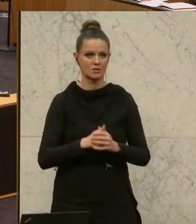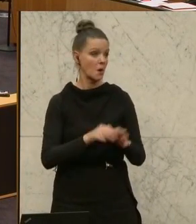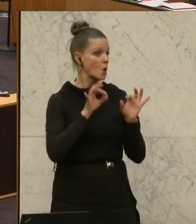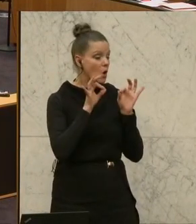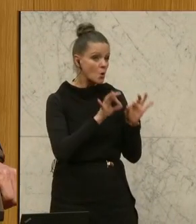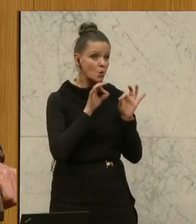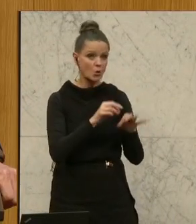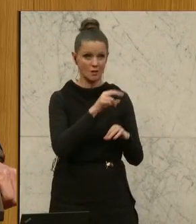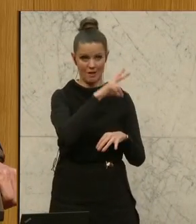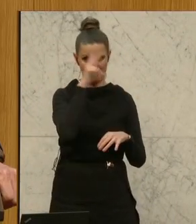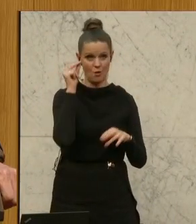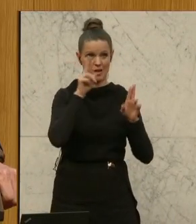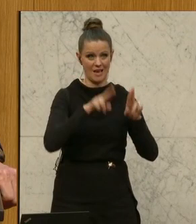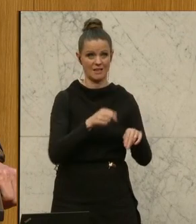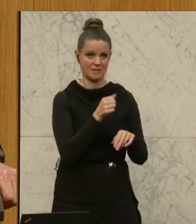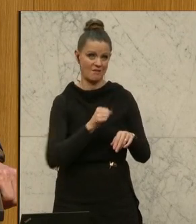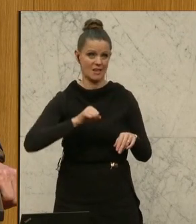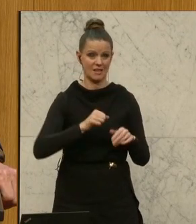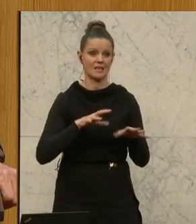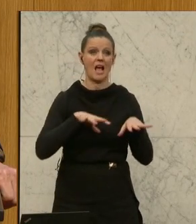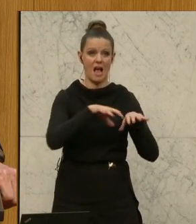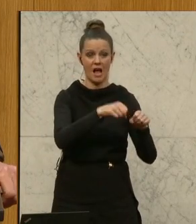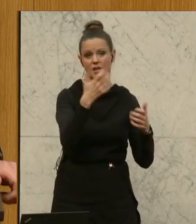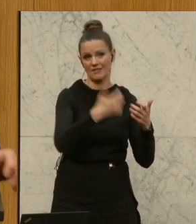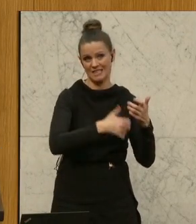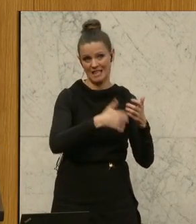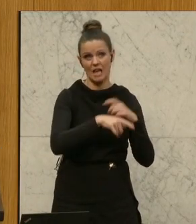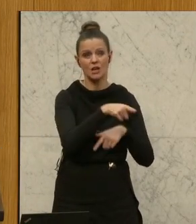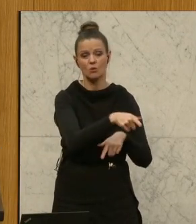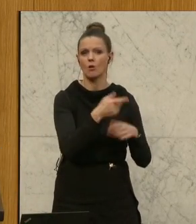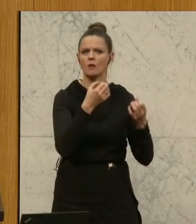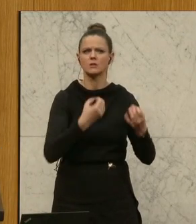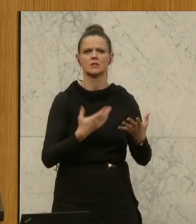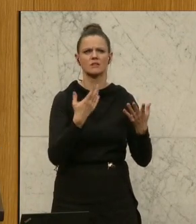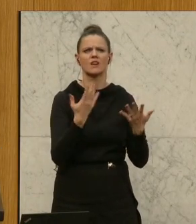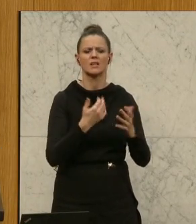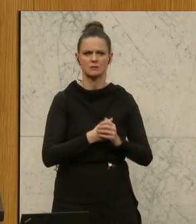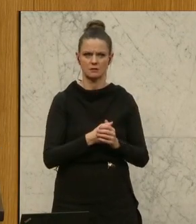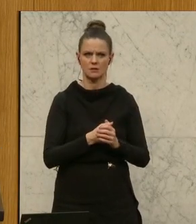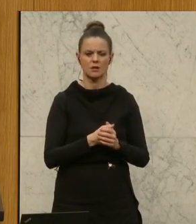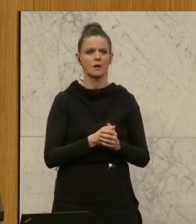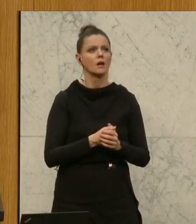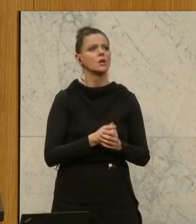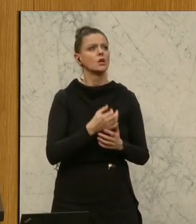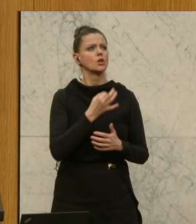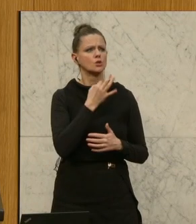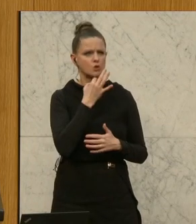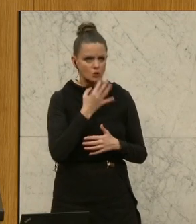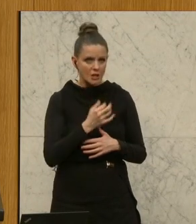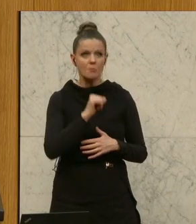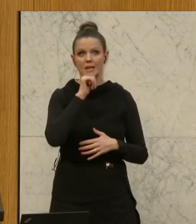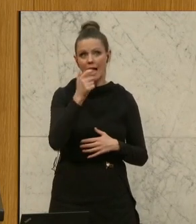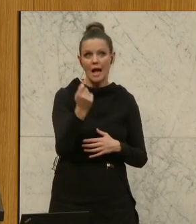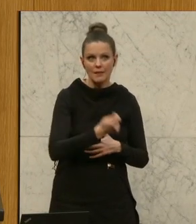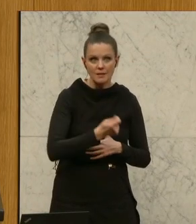völkerrechtswidrigen Angriffskriegen, dort ist es dann so, dass es selbstverständlich alternativlos keine Sanktionen